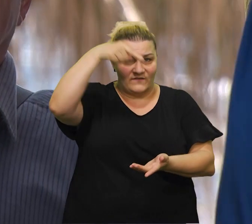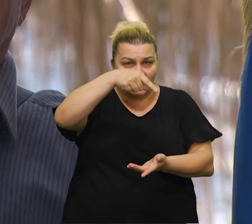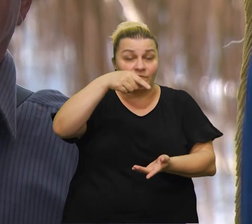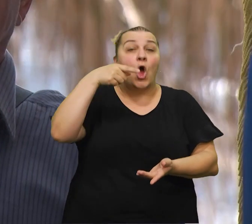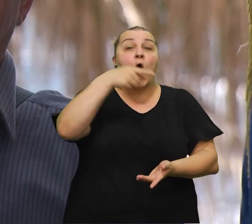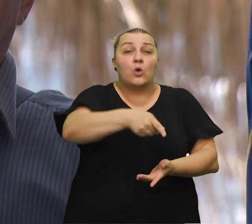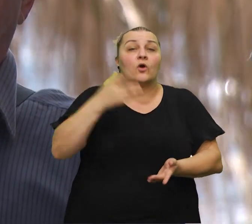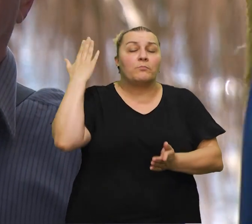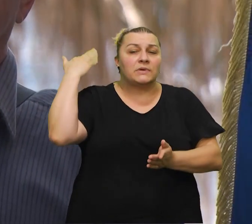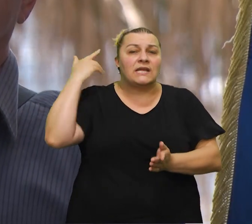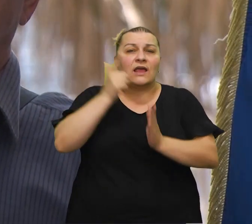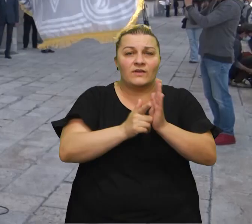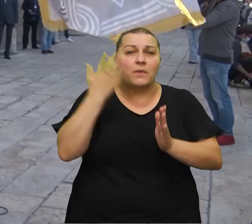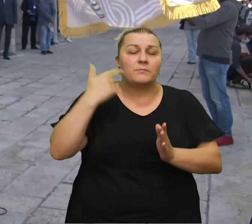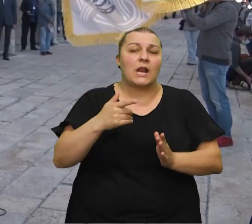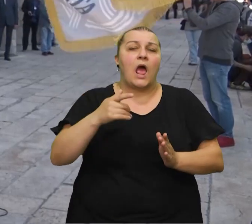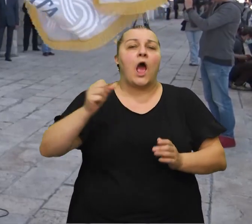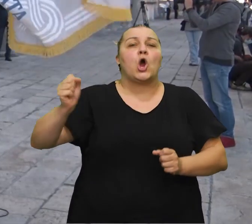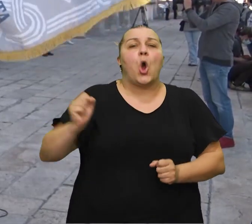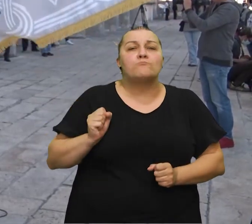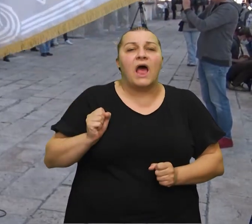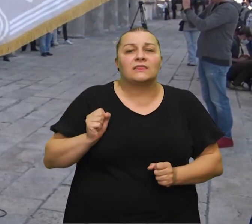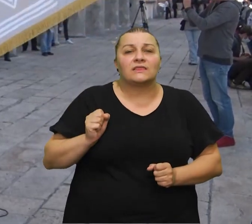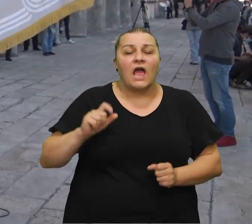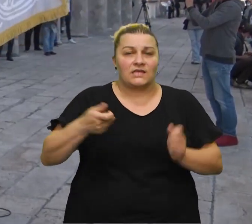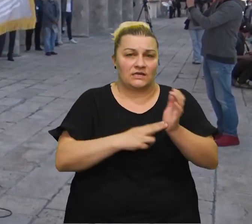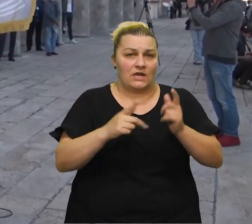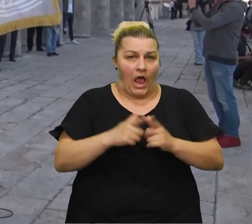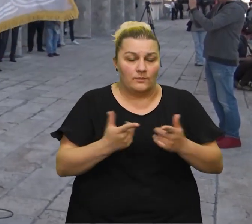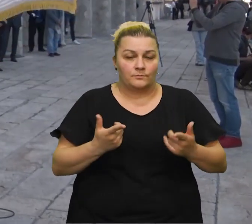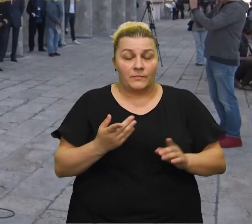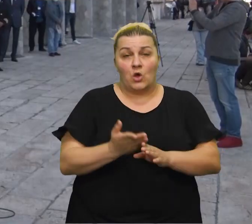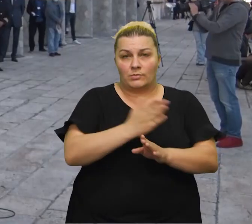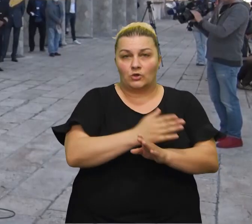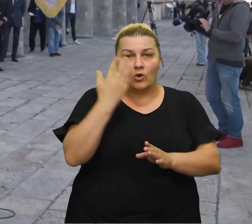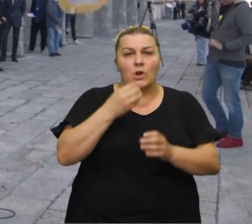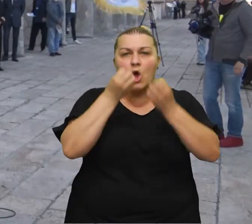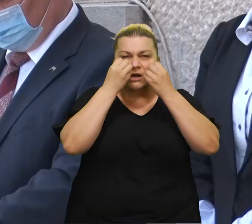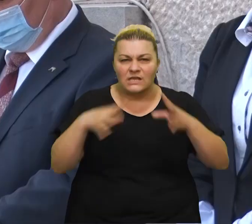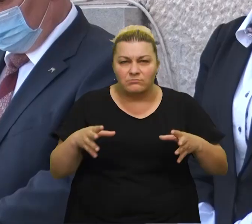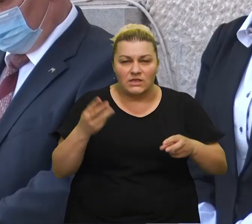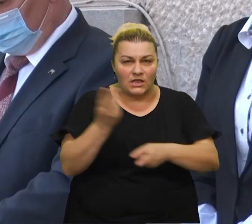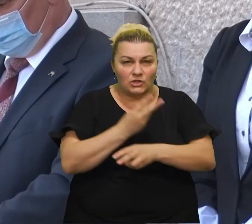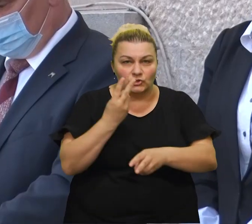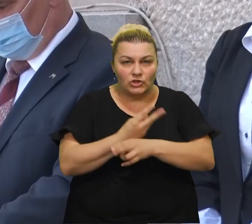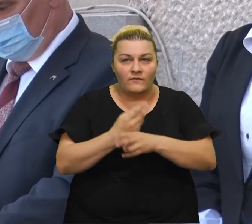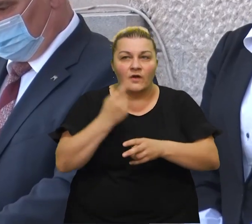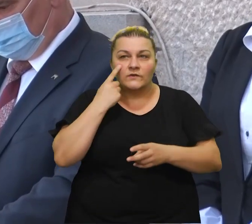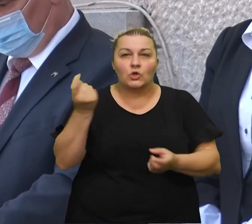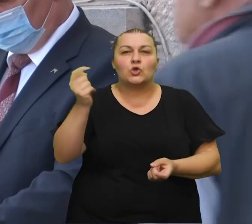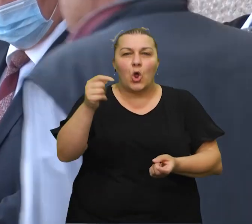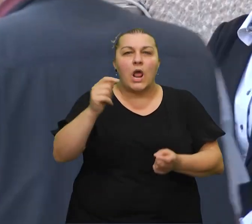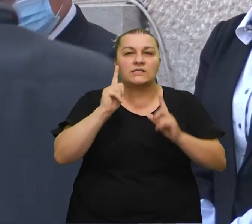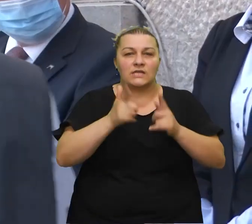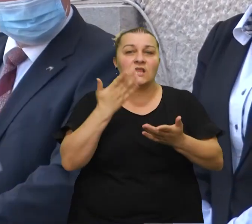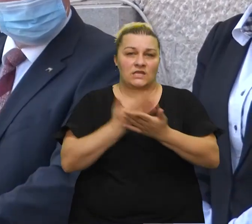tadašnju komandu Vojno-Pomorske oblasti JNA. Prosvjedu radnika prethodili su dramatični događaj raspadanja bivše države i naznake